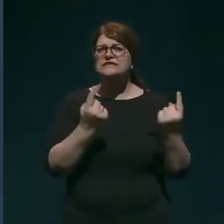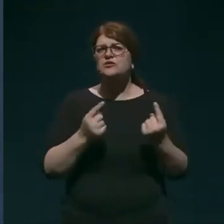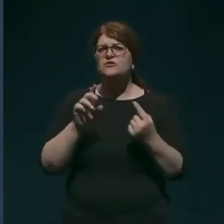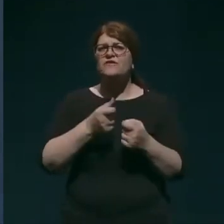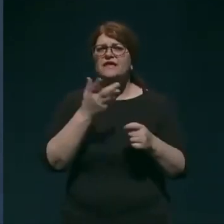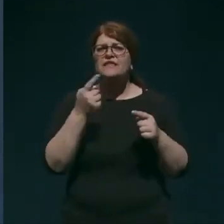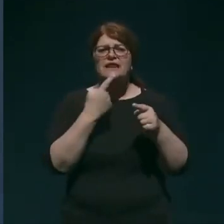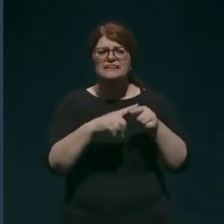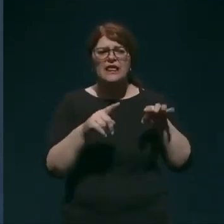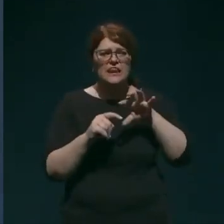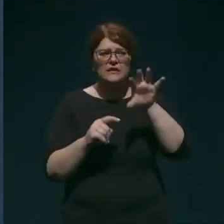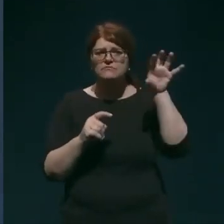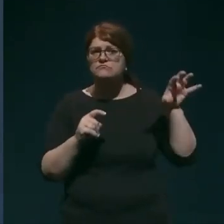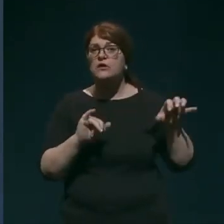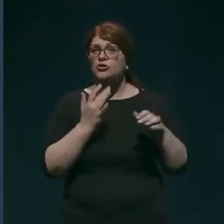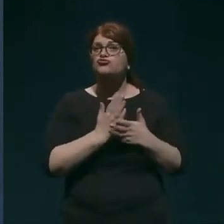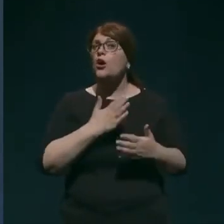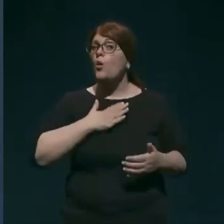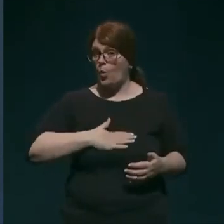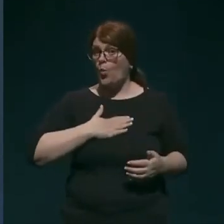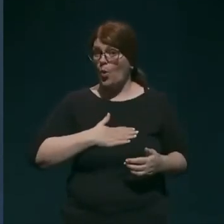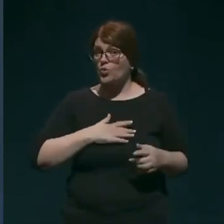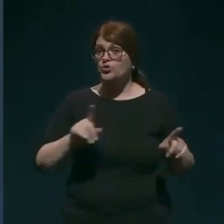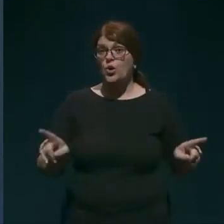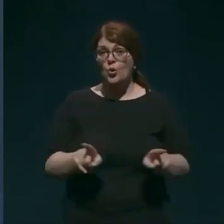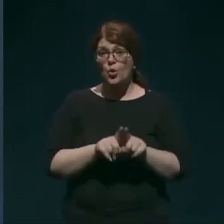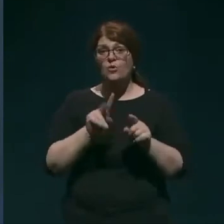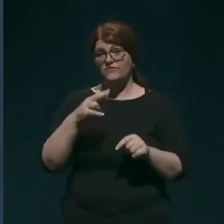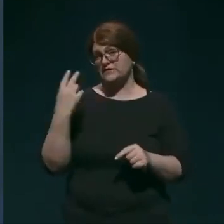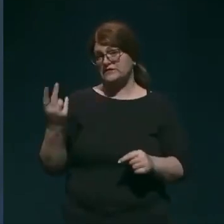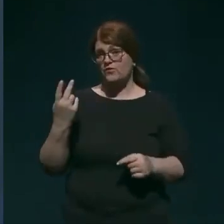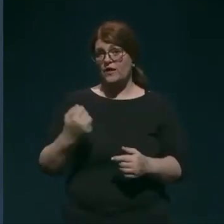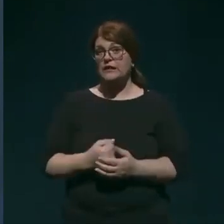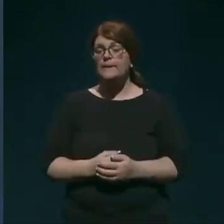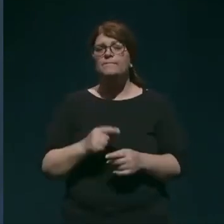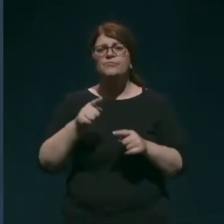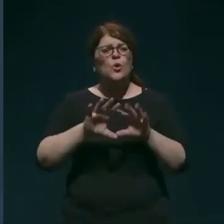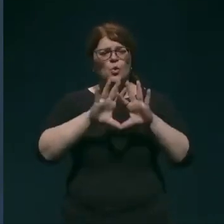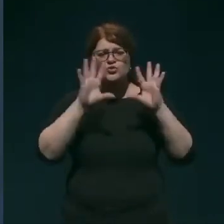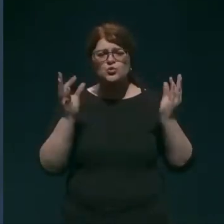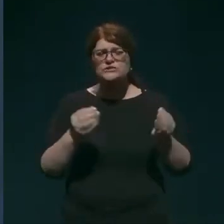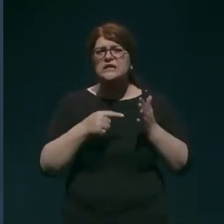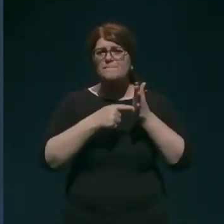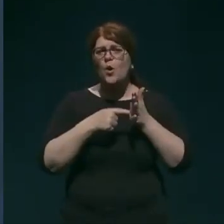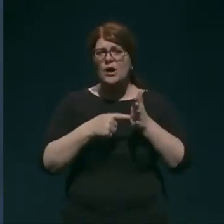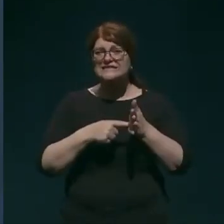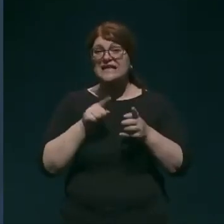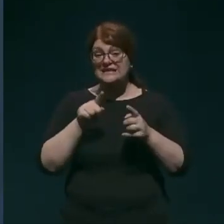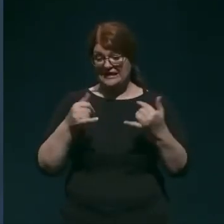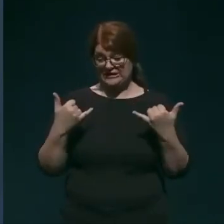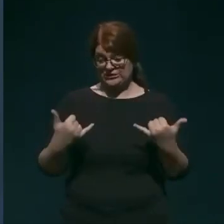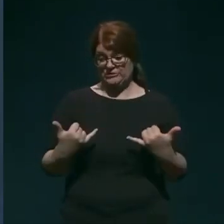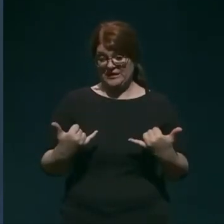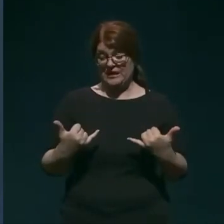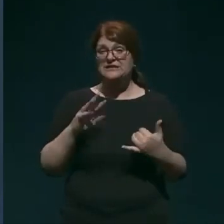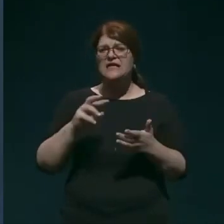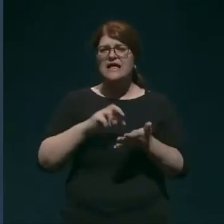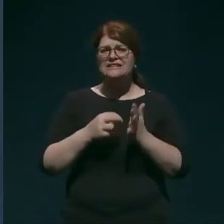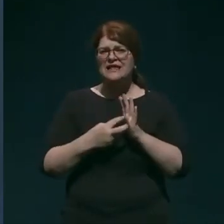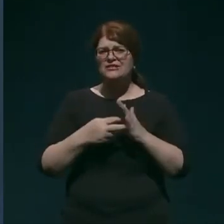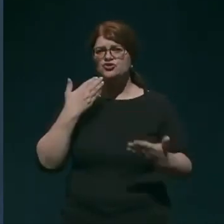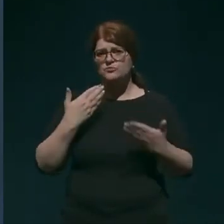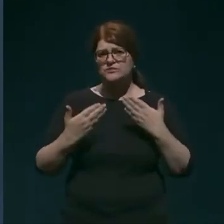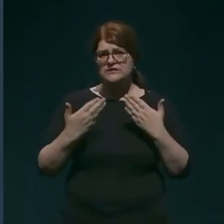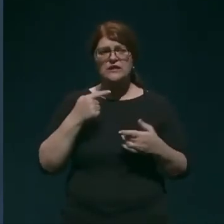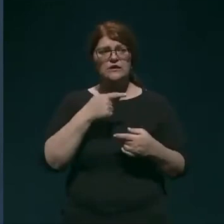regijah je že ugodna, kako je ugodna v Sloveniji. To so vsi kazalniki, ki smo danes na tehničnem sestanku, ki